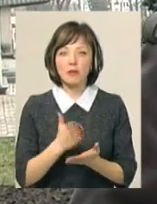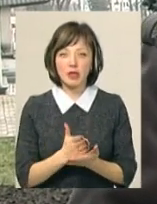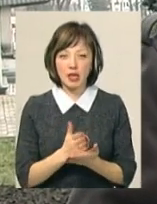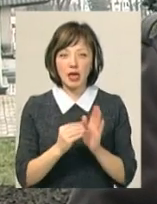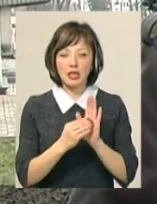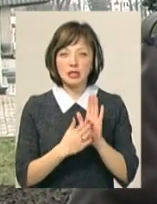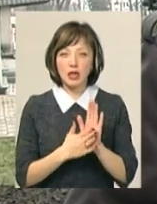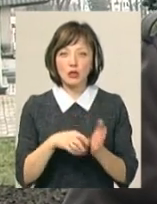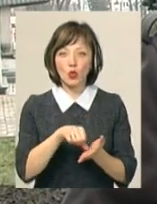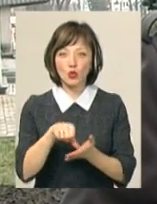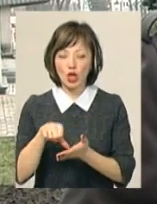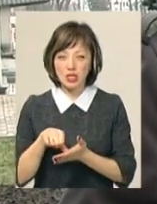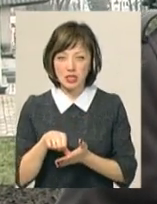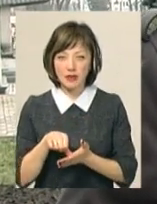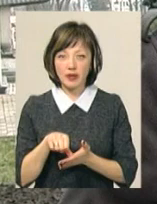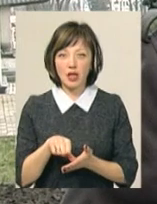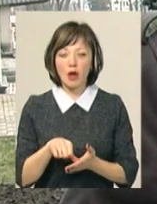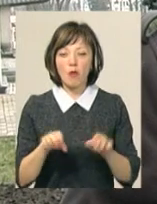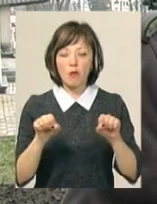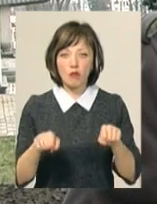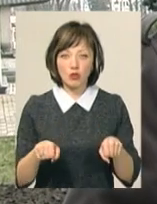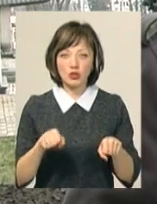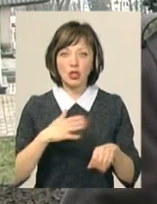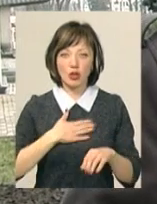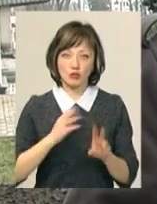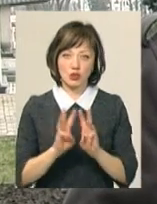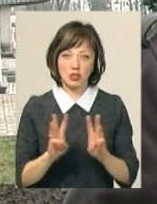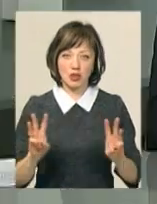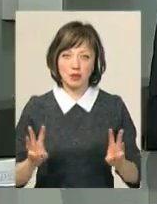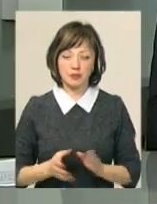реєстрація учасників, її можна на нашому сайті.